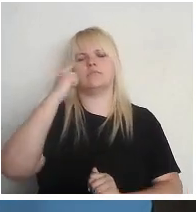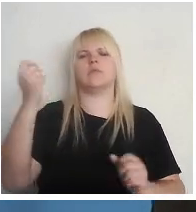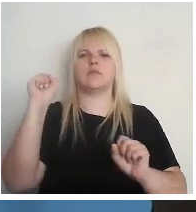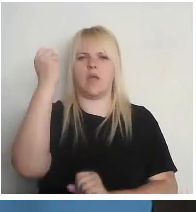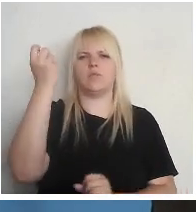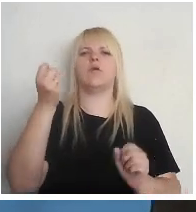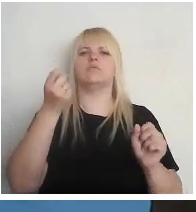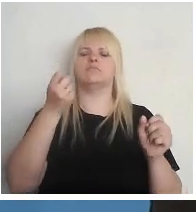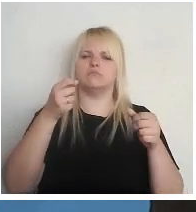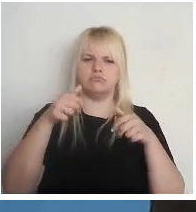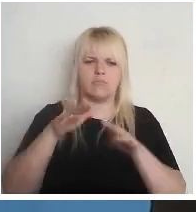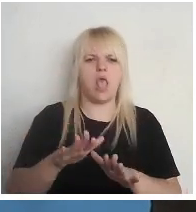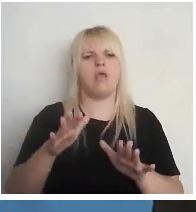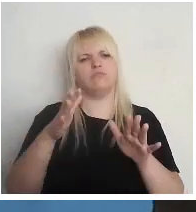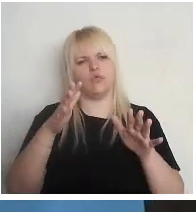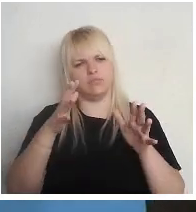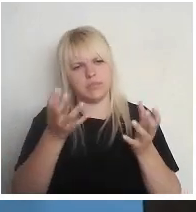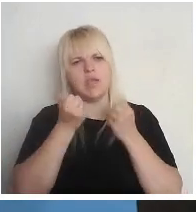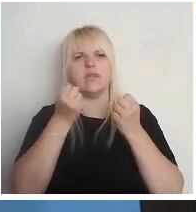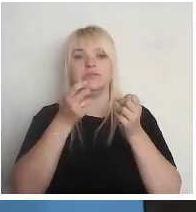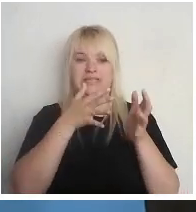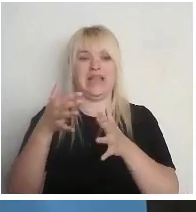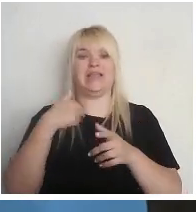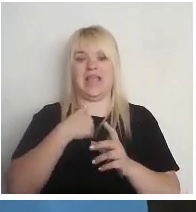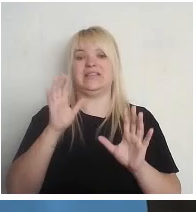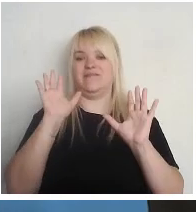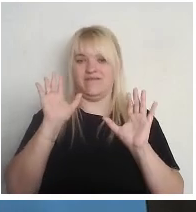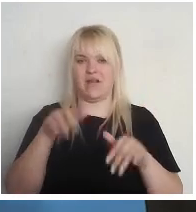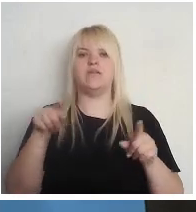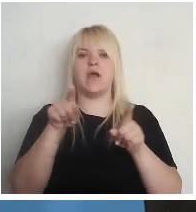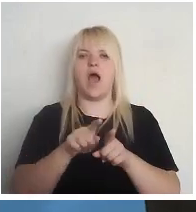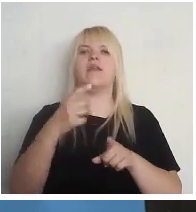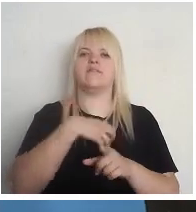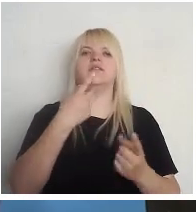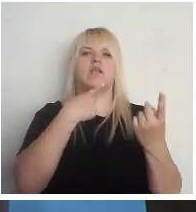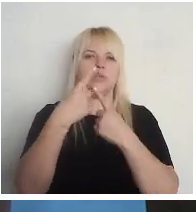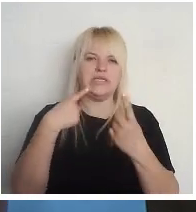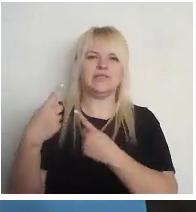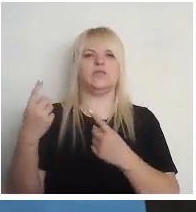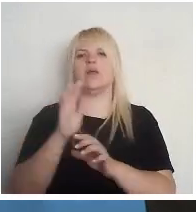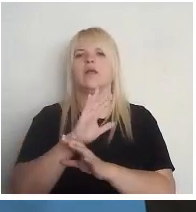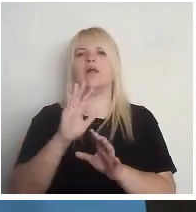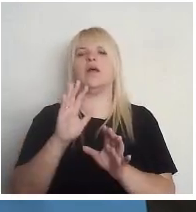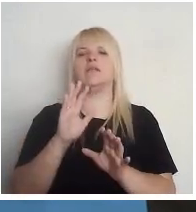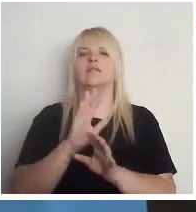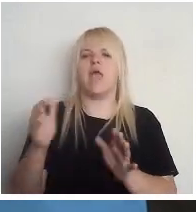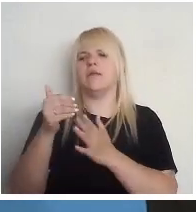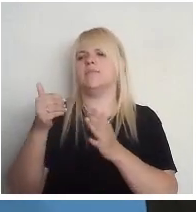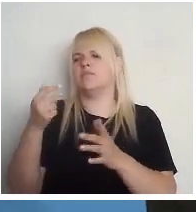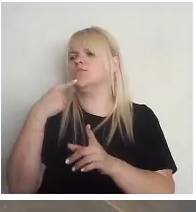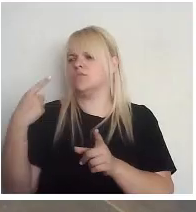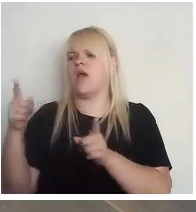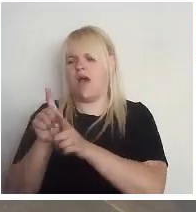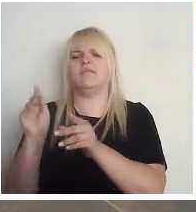ietekmēt lēmumu un pieņemšanu, ir tas, par ko mums arī ir jārunā, neskatoties uz to, ko pirms manis teica un vēl pēc